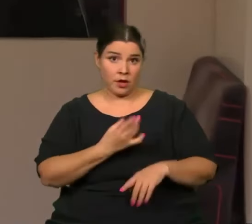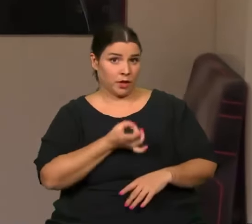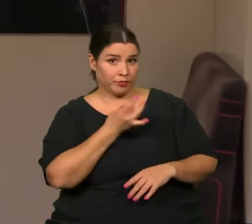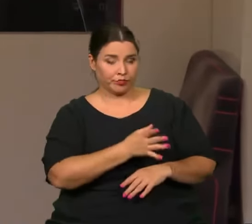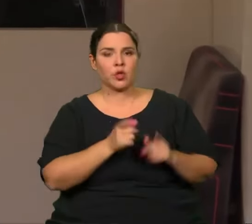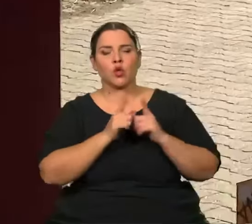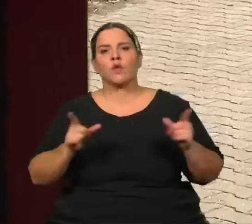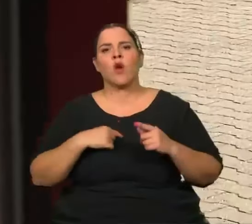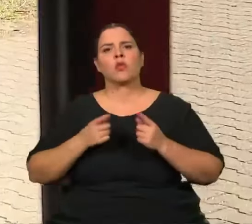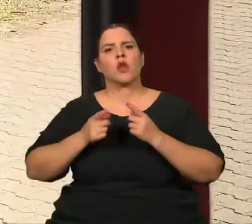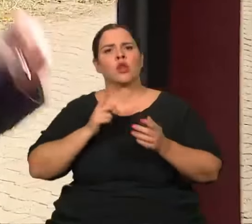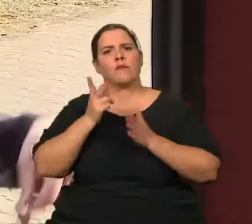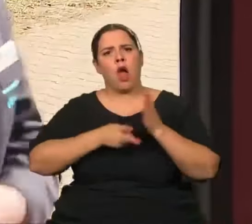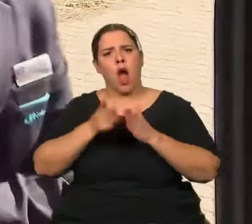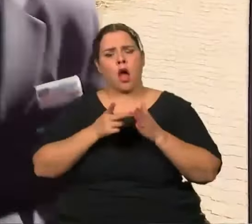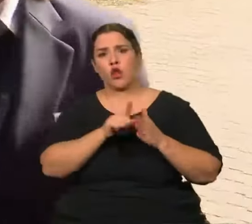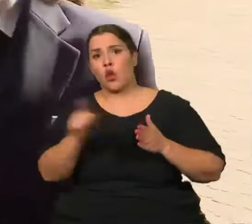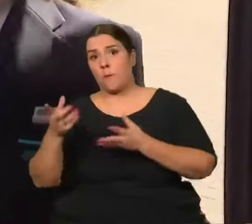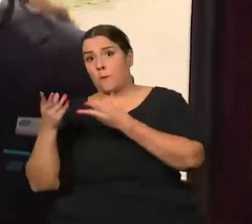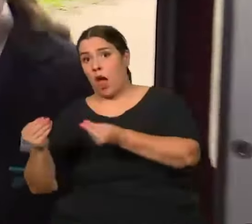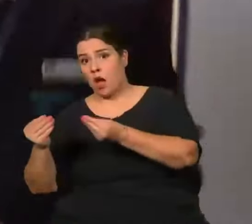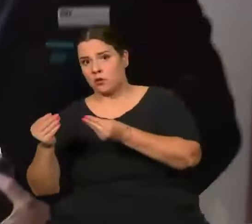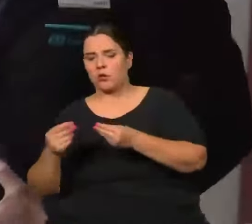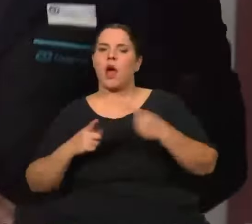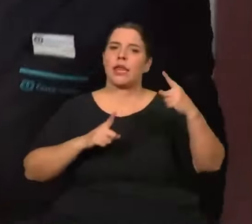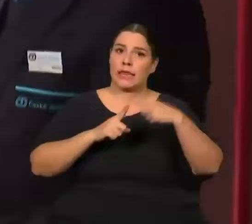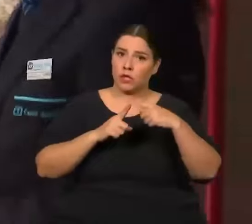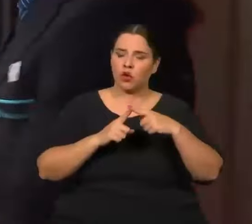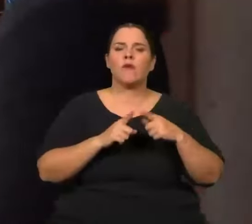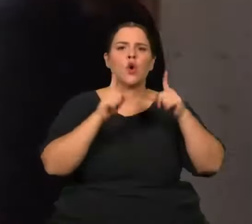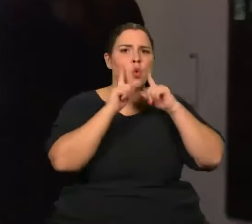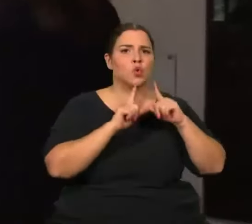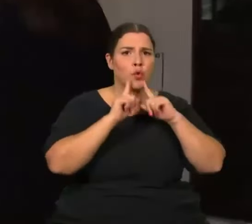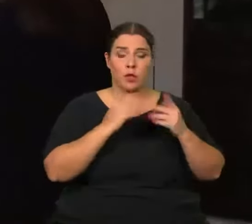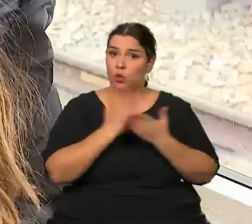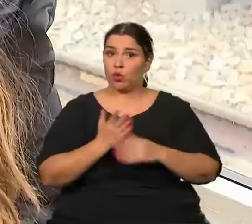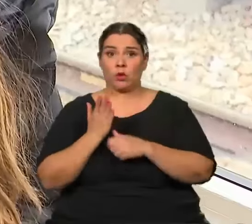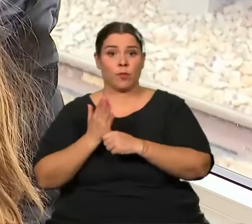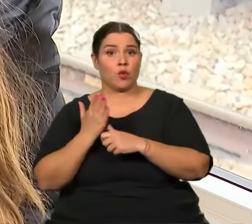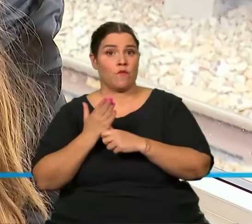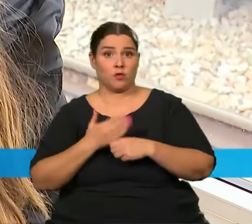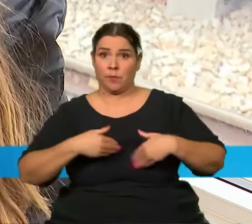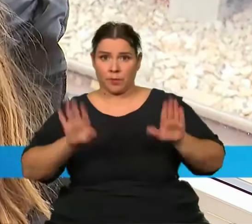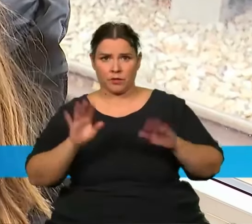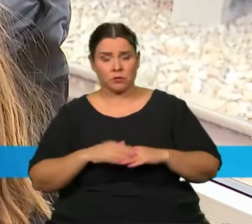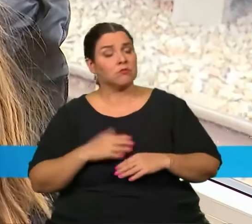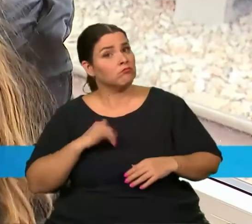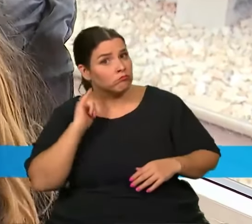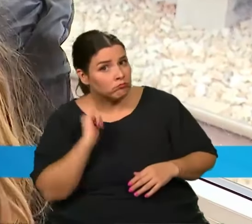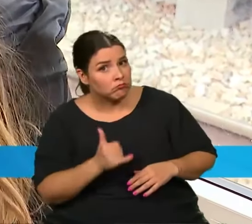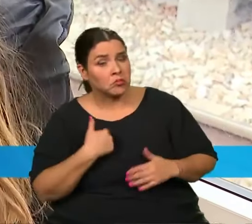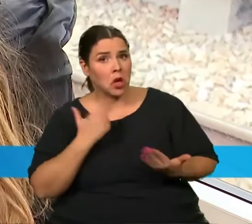na nejvytíženějších linkách z Brna do Blanska, Těšnova nebo Hustopečí mohly zmizat. O tom jsem neslyšela pořádě, vlastně